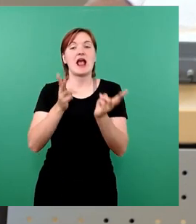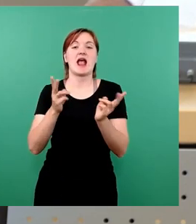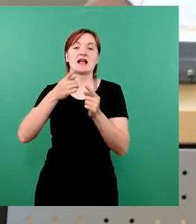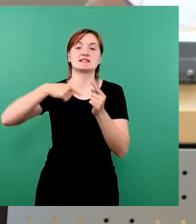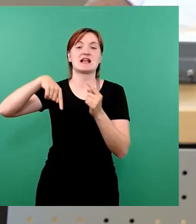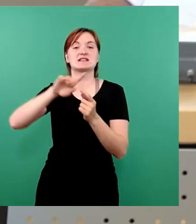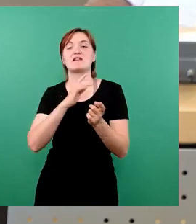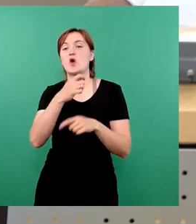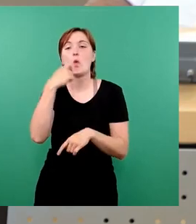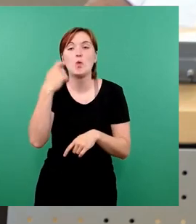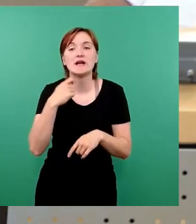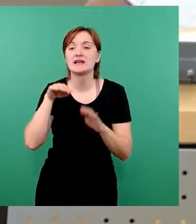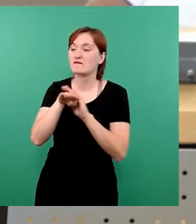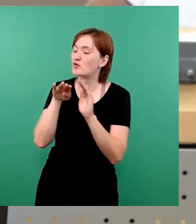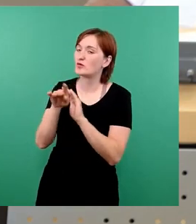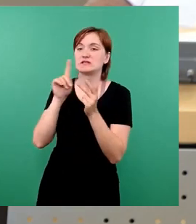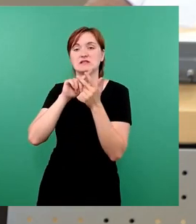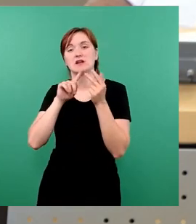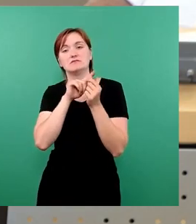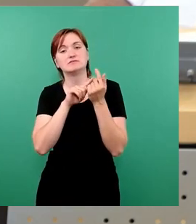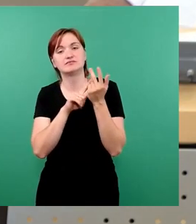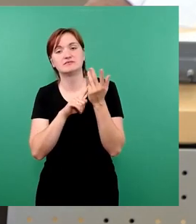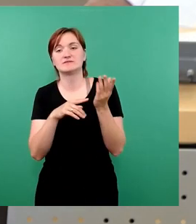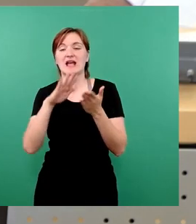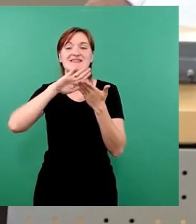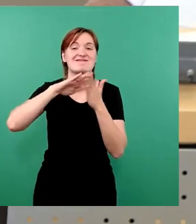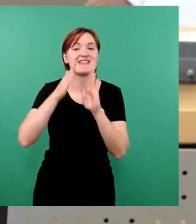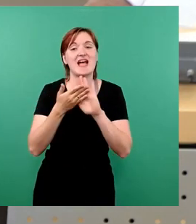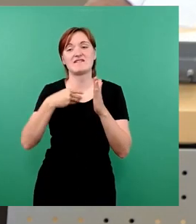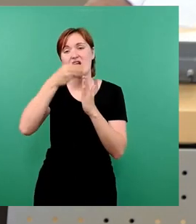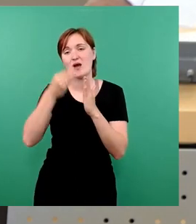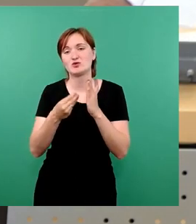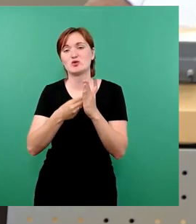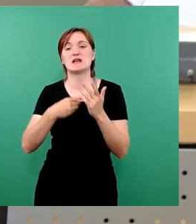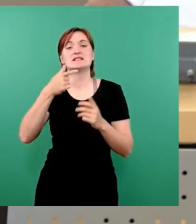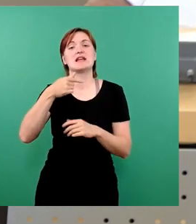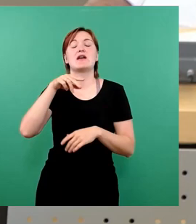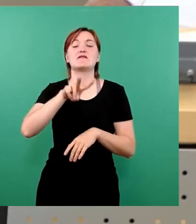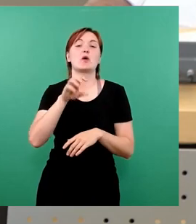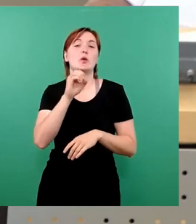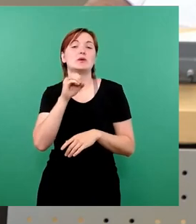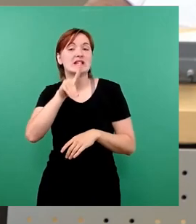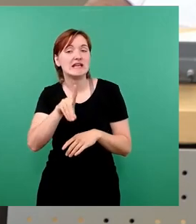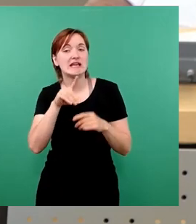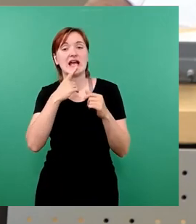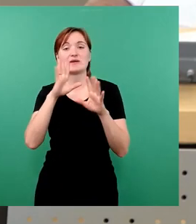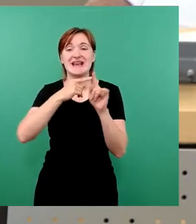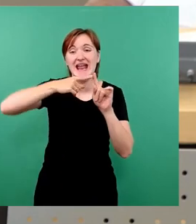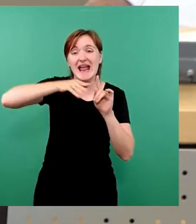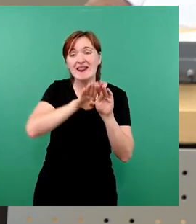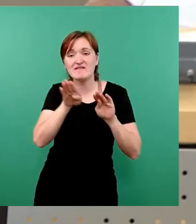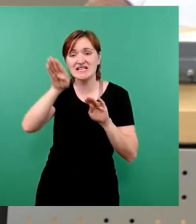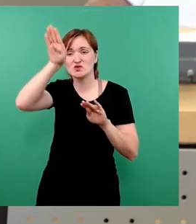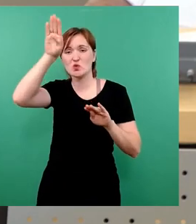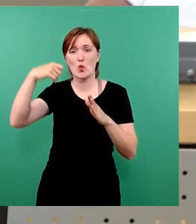Ukraine-Geflüchteten, den Tarifabschluss jetzt TVÖD, die anhalten hohen Inflationsdruck, alles